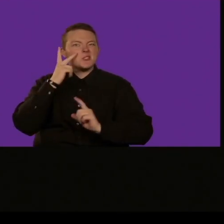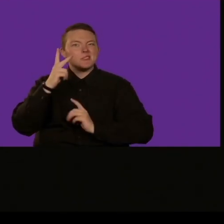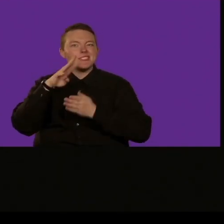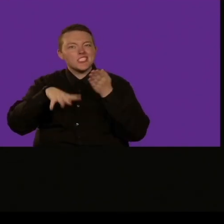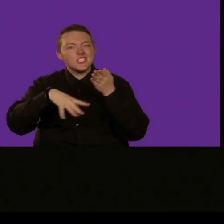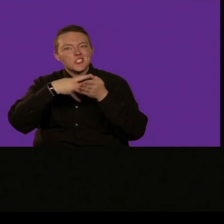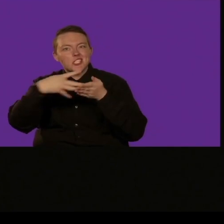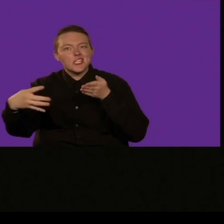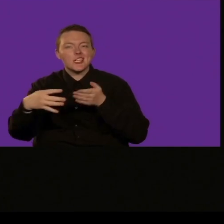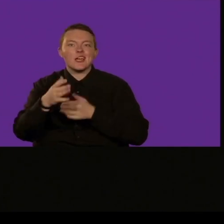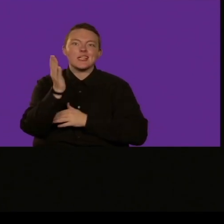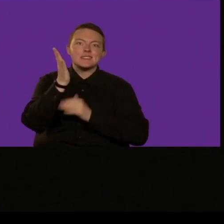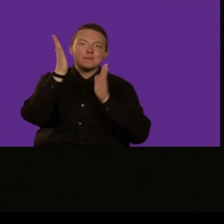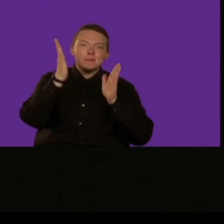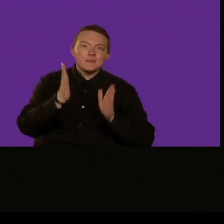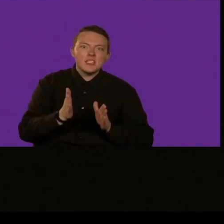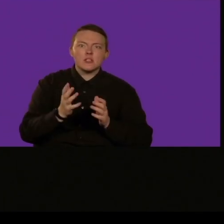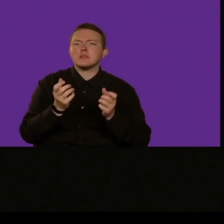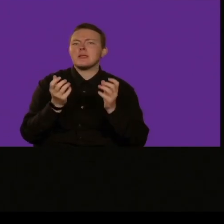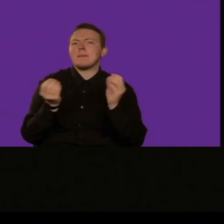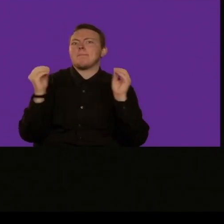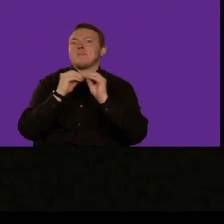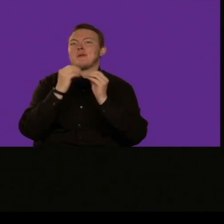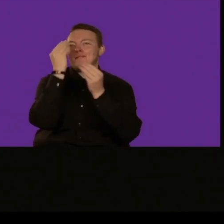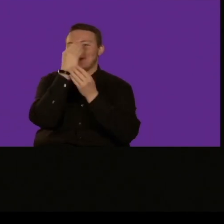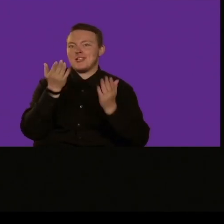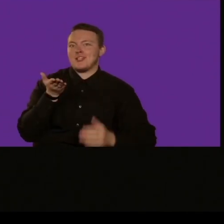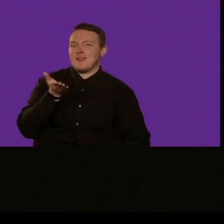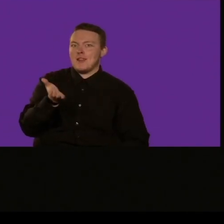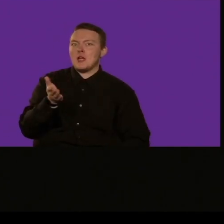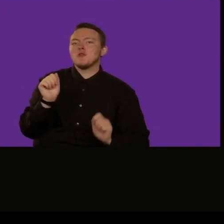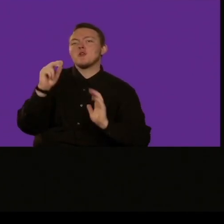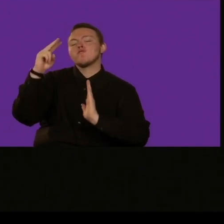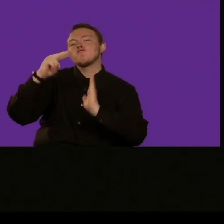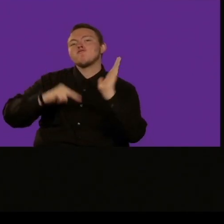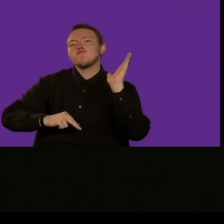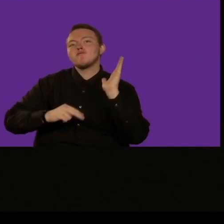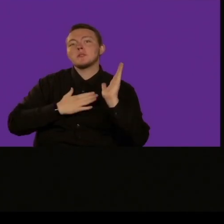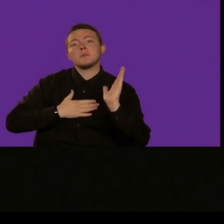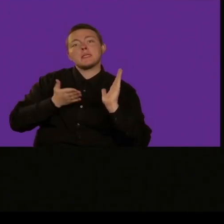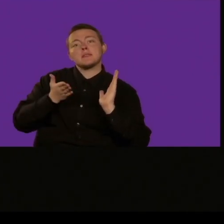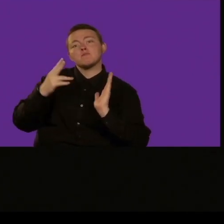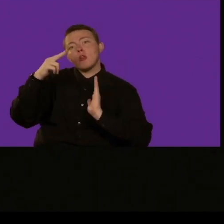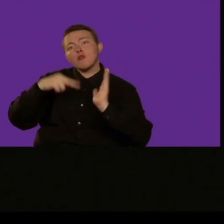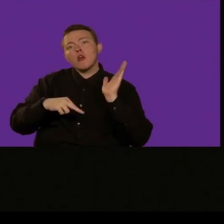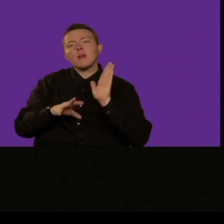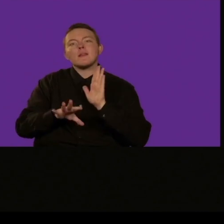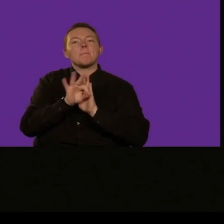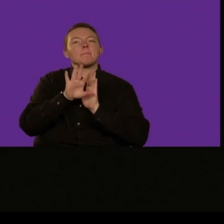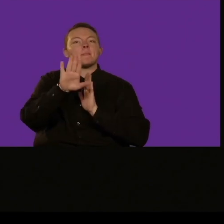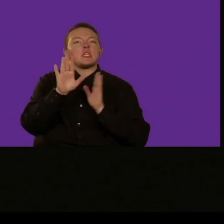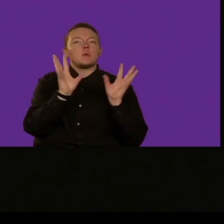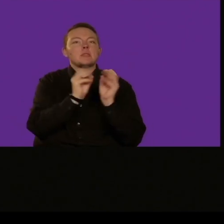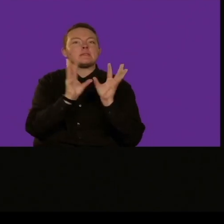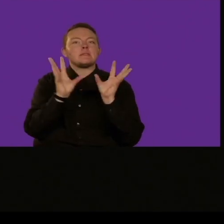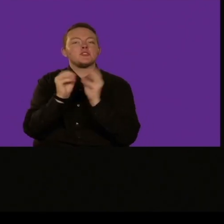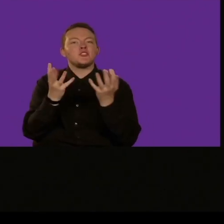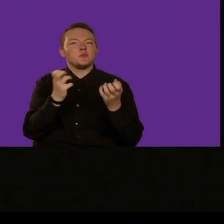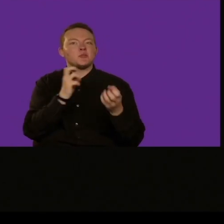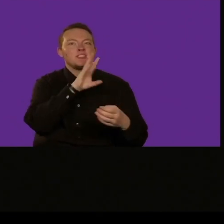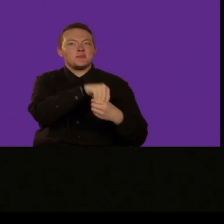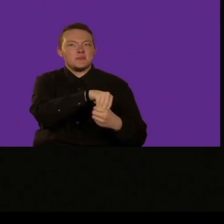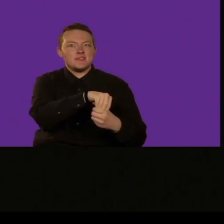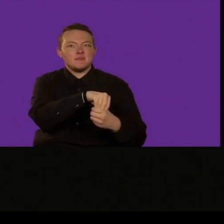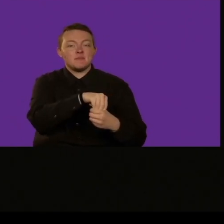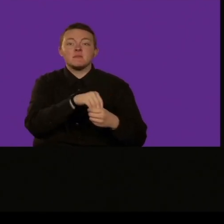per poter creare nuove sedute dal vivo e saranno anche registrate per poter averle davanti a